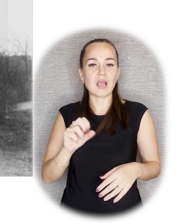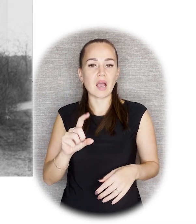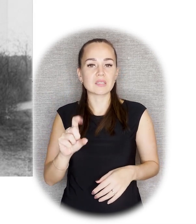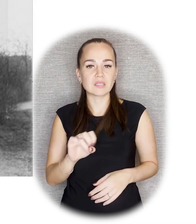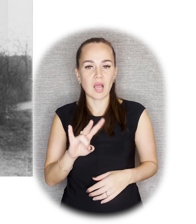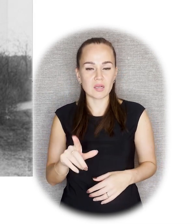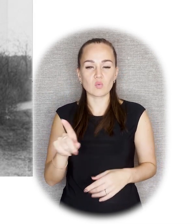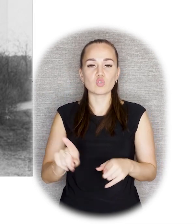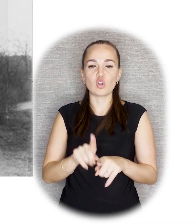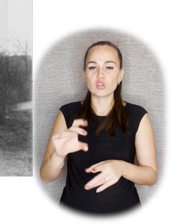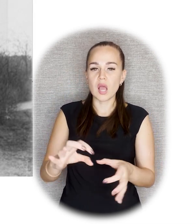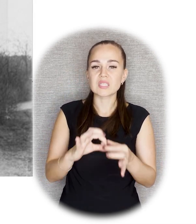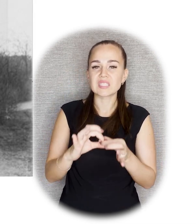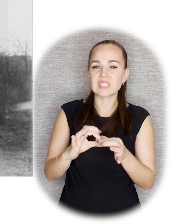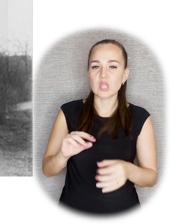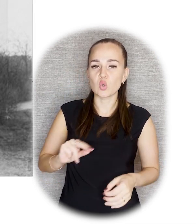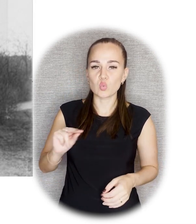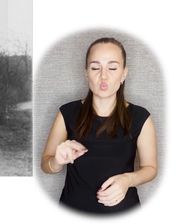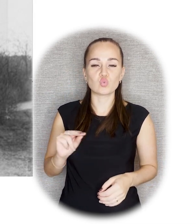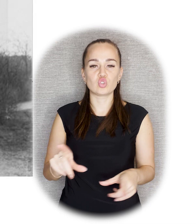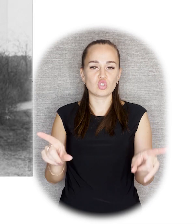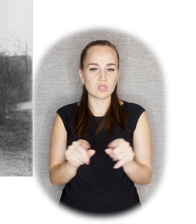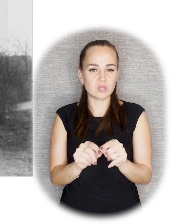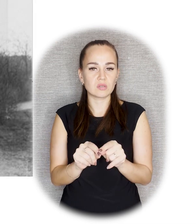Сразу начинает тоже сотрудничать с...